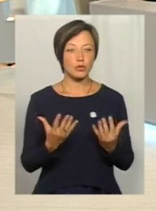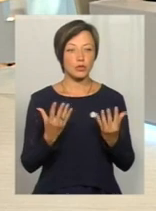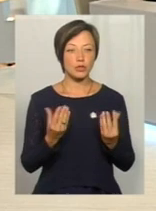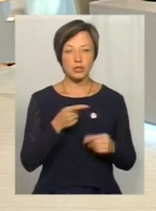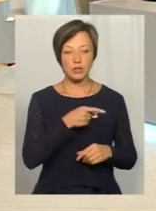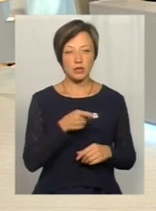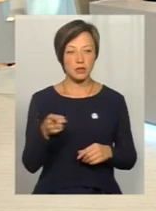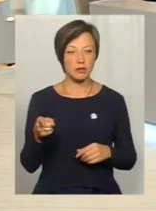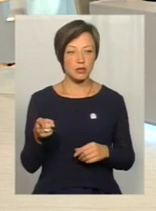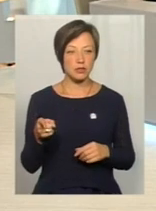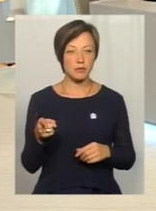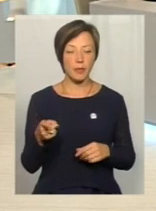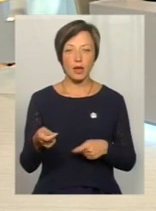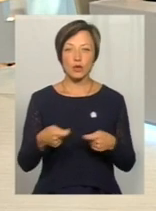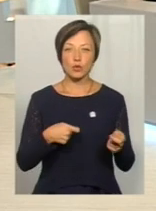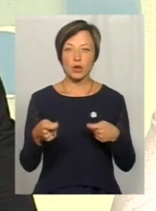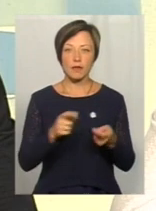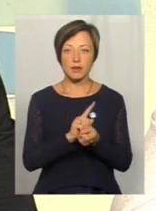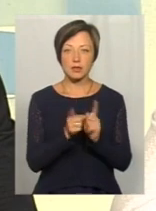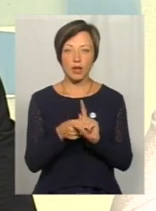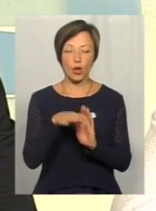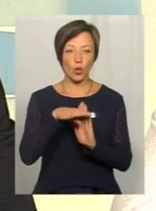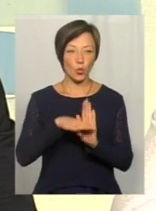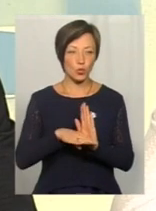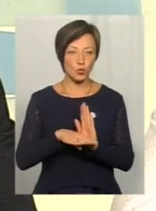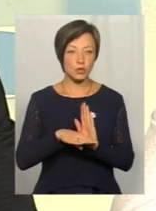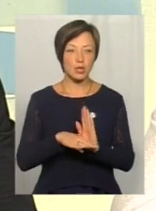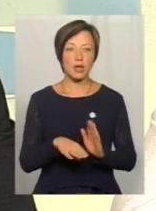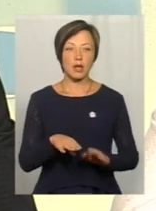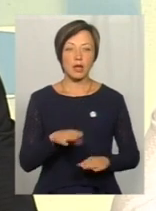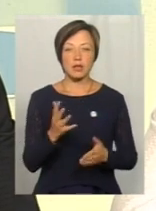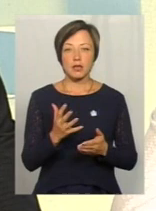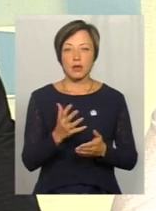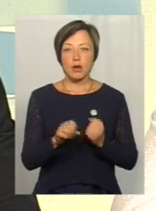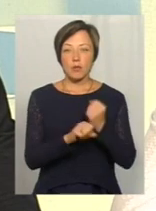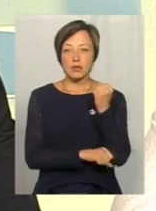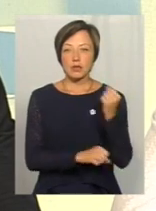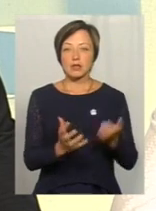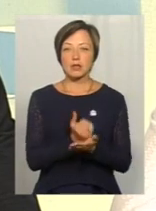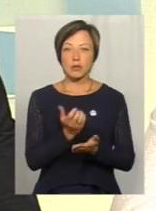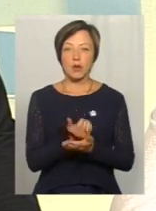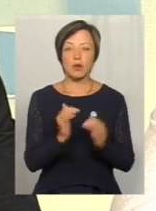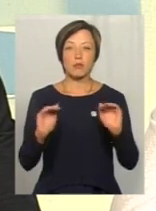часи торгівля стала хуже, заробітники заробляють все ж таки менше.